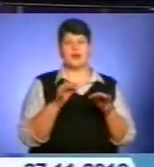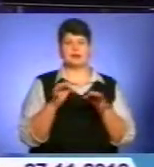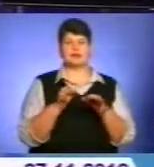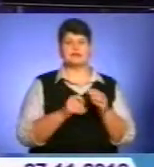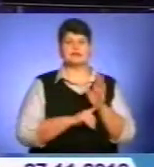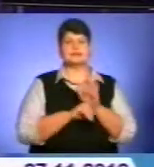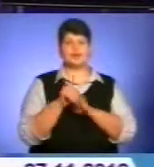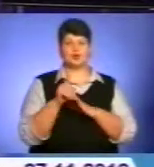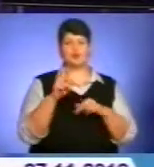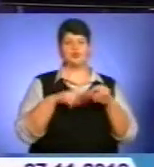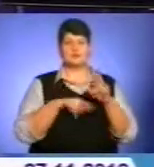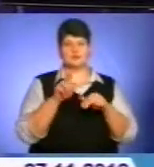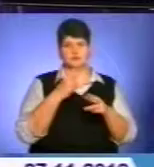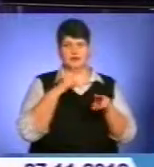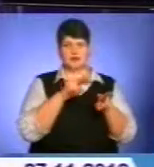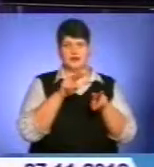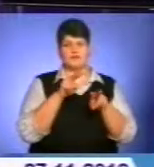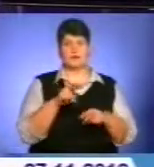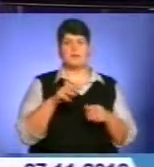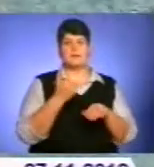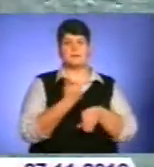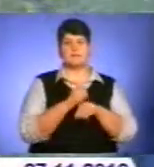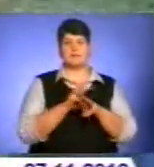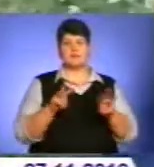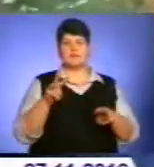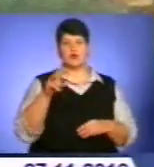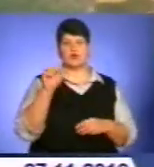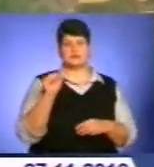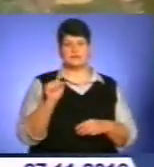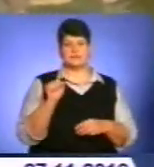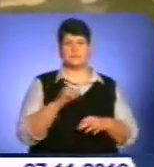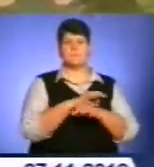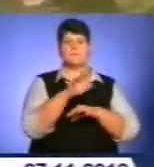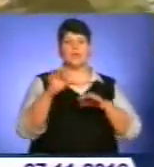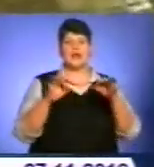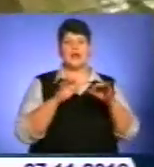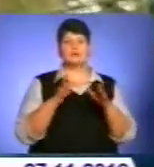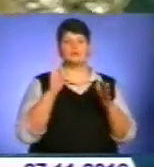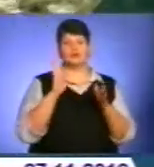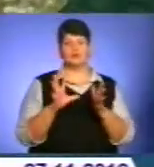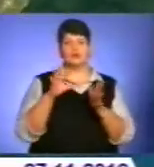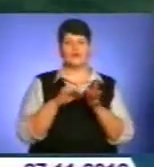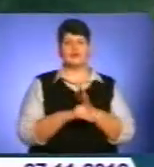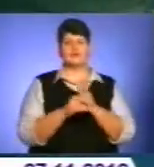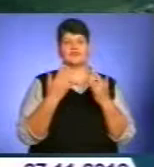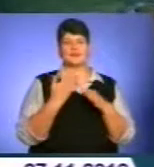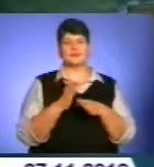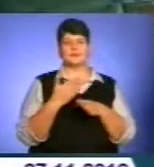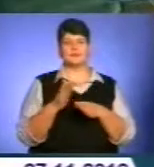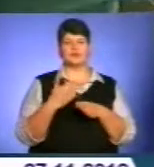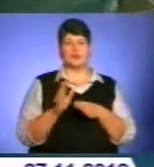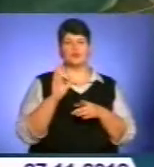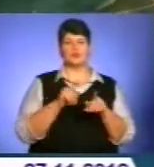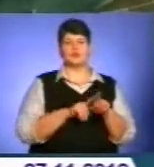будівництва спостерігав прем'єр Микола Азаров. Проєкт LNG-терміналу реалізовуватиметься у кілька етапів. Спочатку побудують